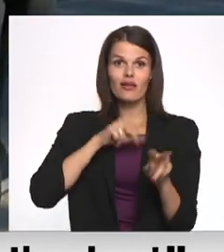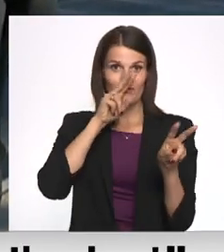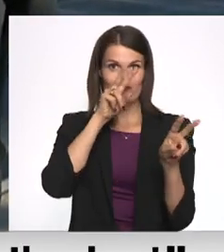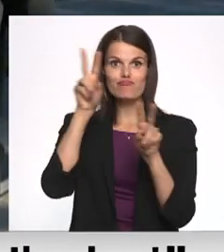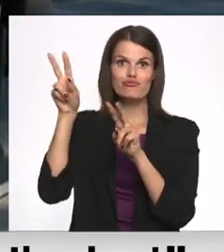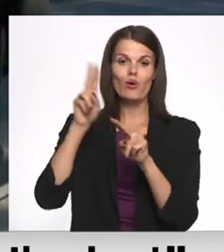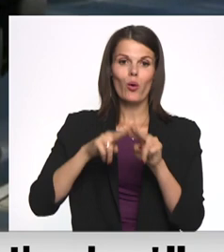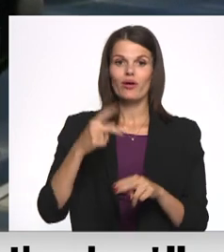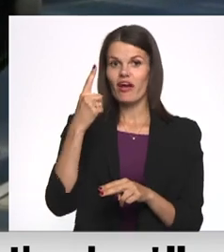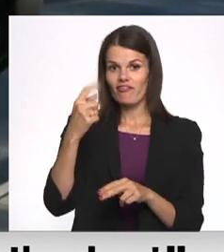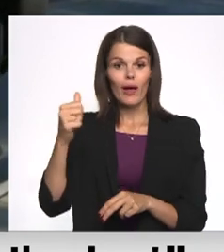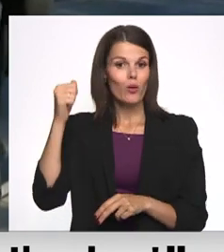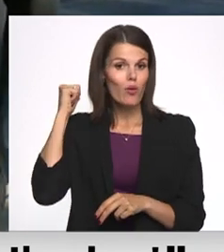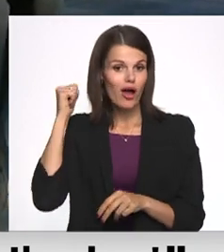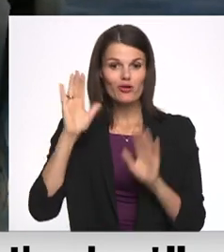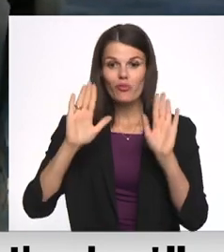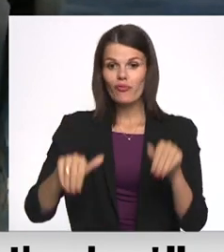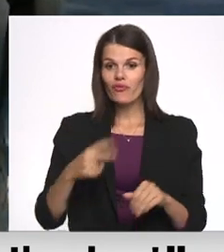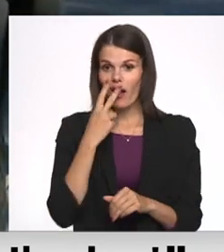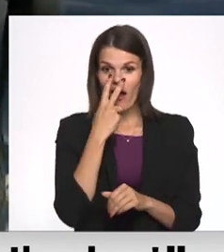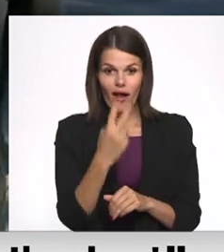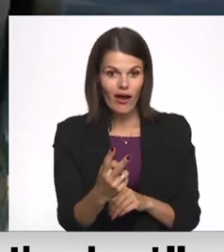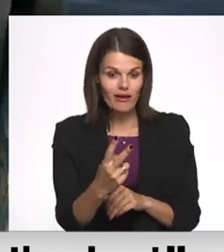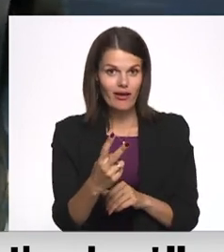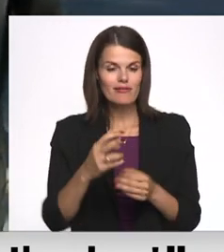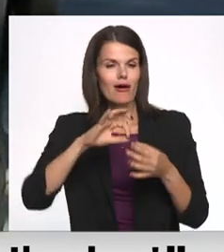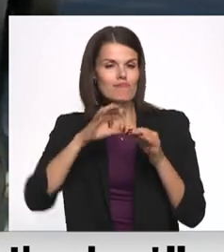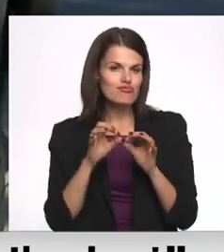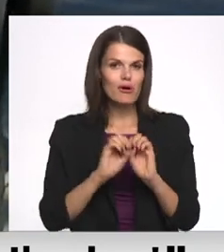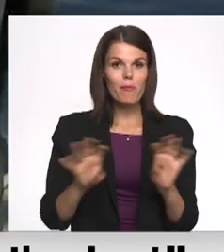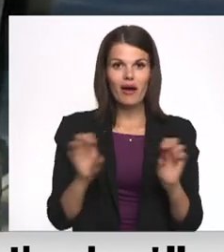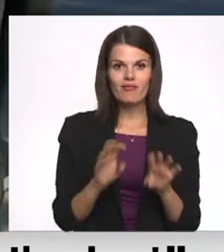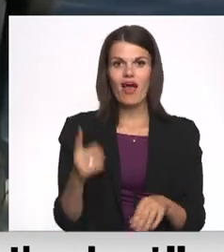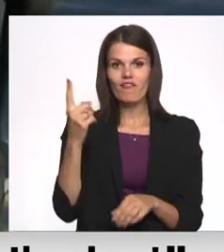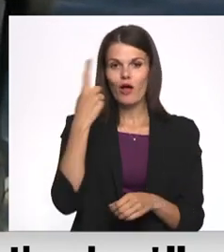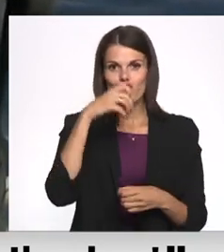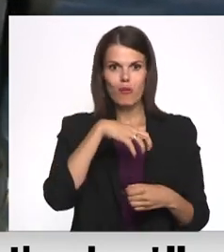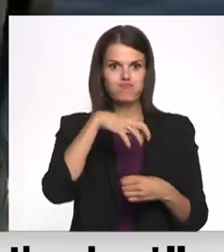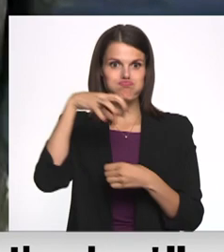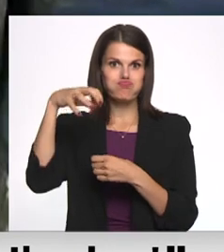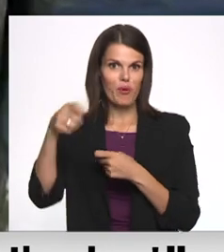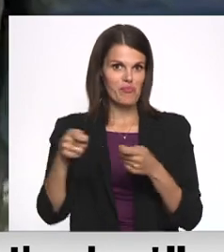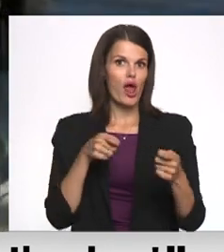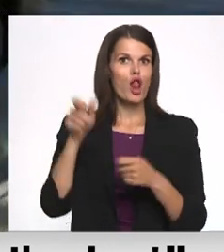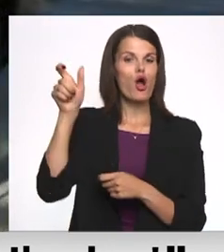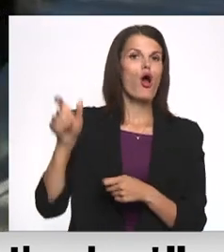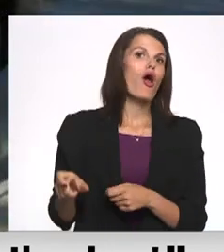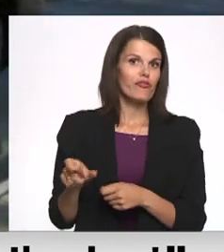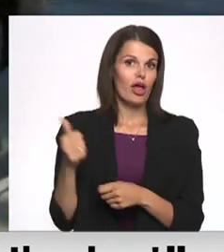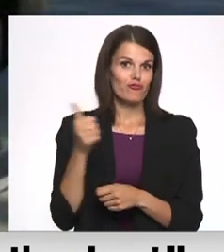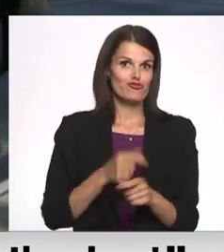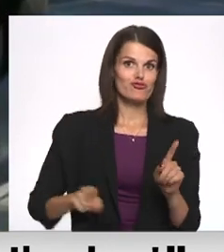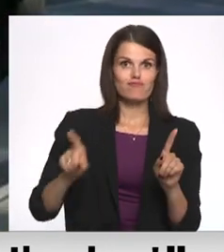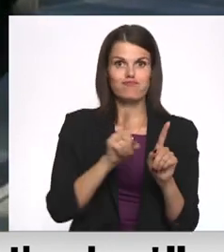mums redzams jau šeit fonā. Un par to visu plašāk pastāstīs viens no gaisa balonu pilotiem, Kristaps Fritskaus, kurš mums